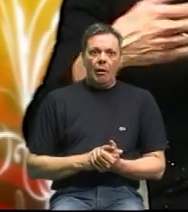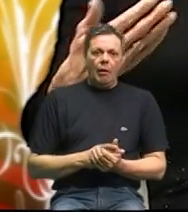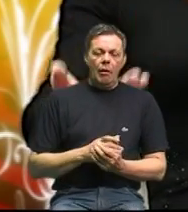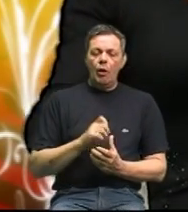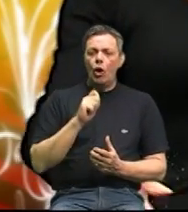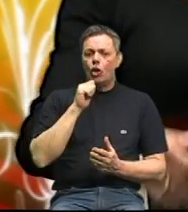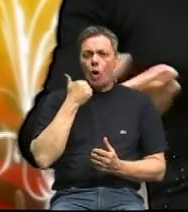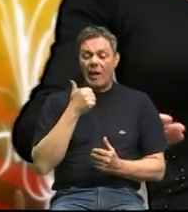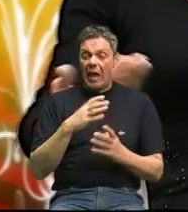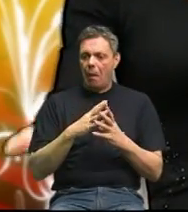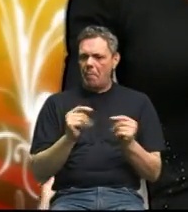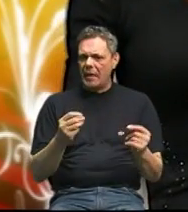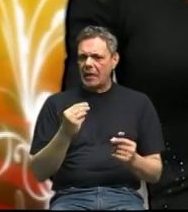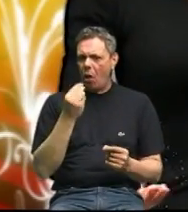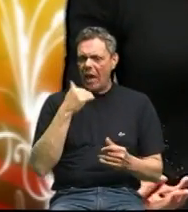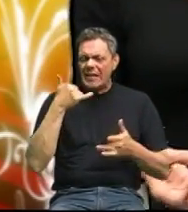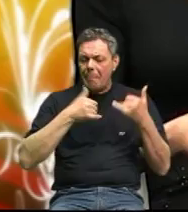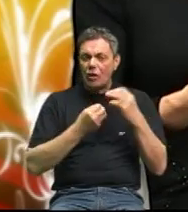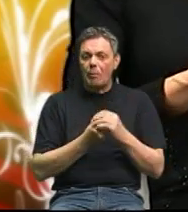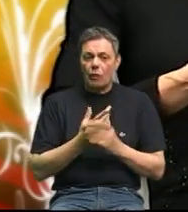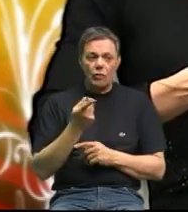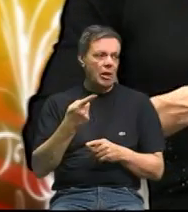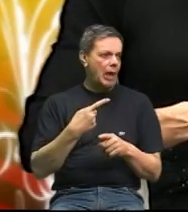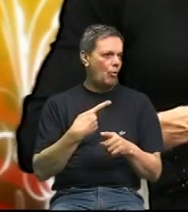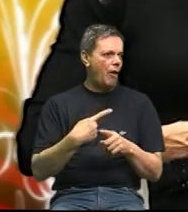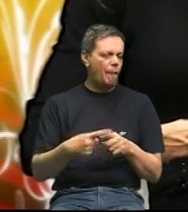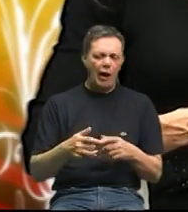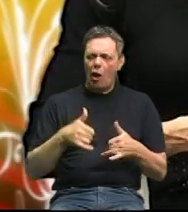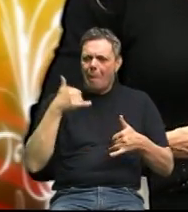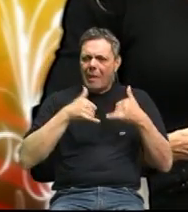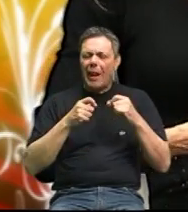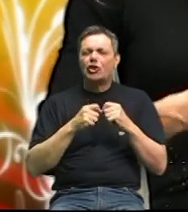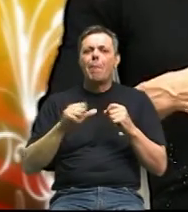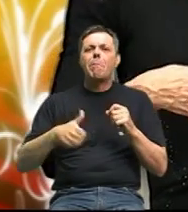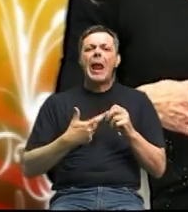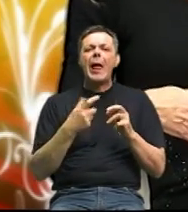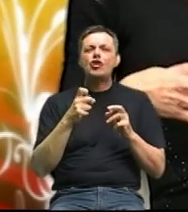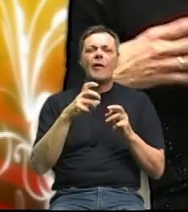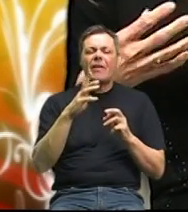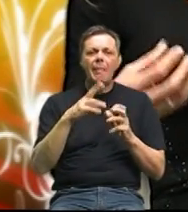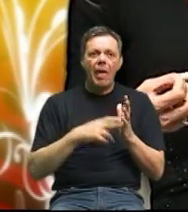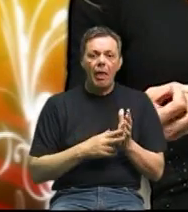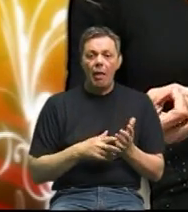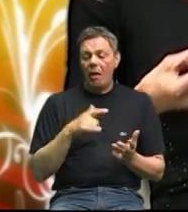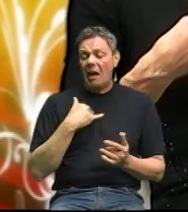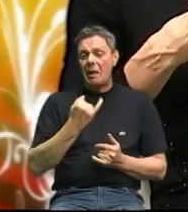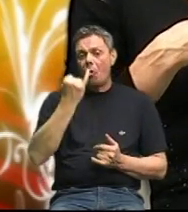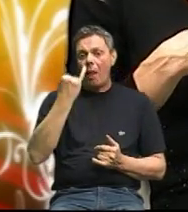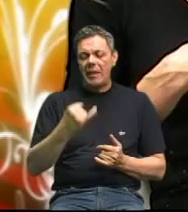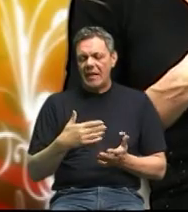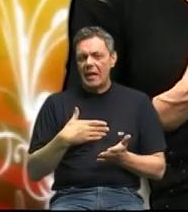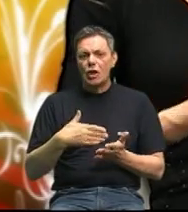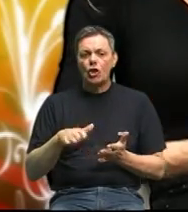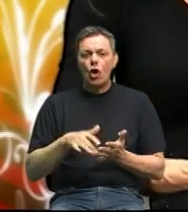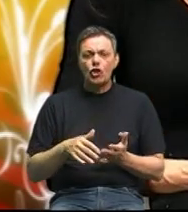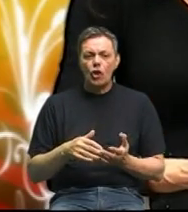prestala jest mliječne proizvodi i njemu falili ove mliječne bielančevine i kad bil na dijete trošil